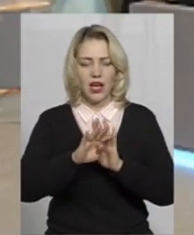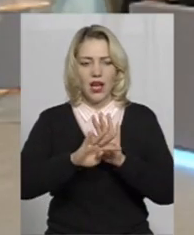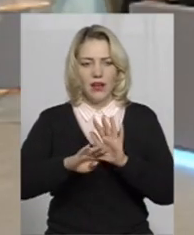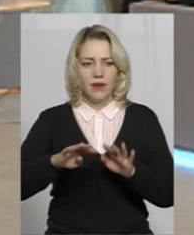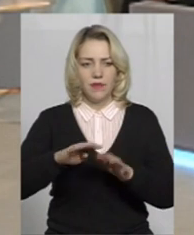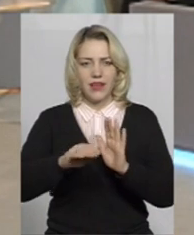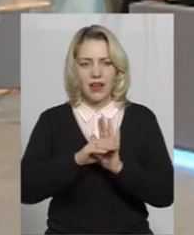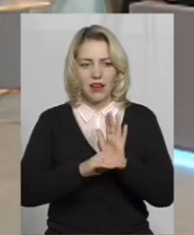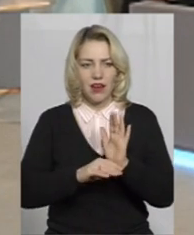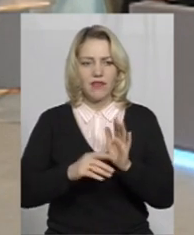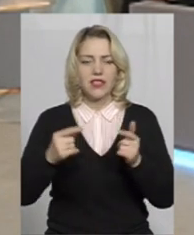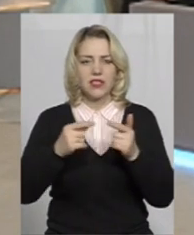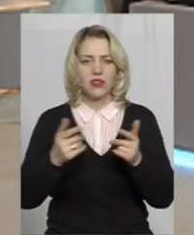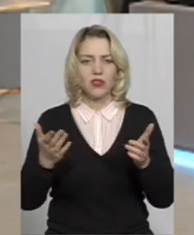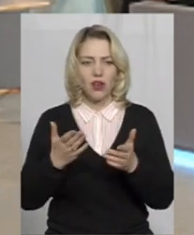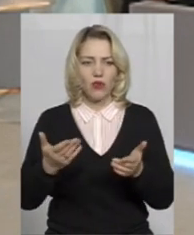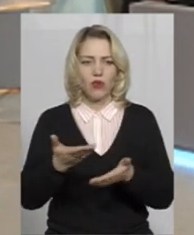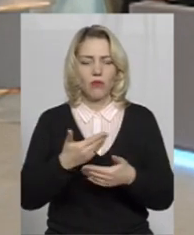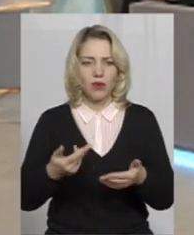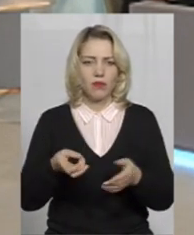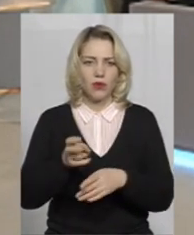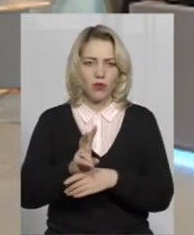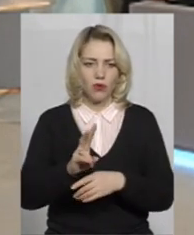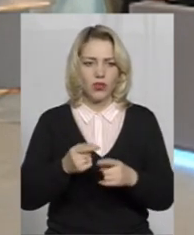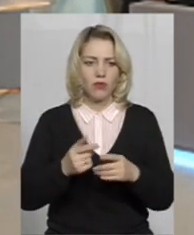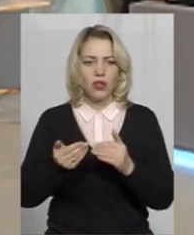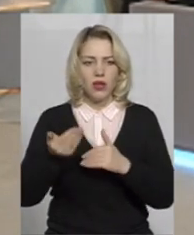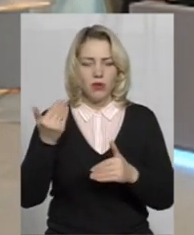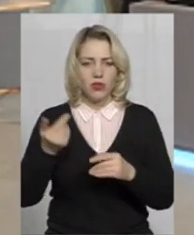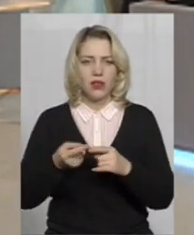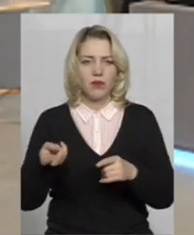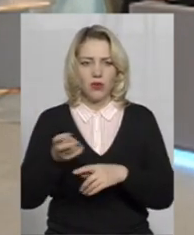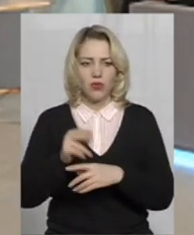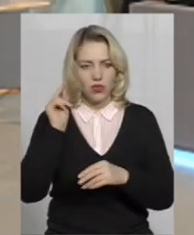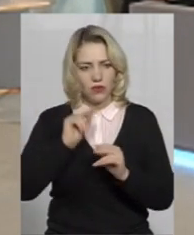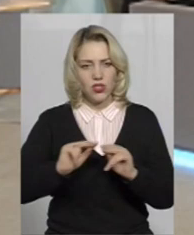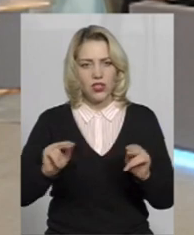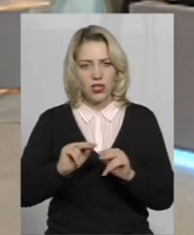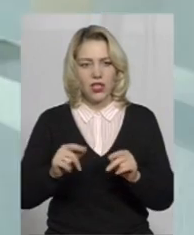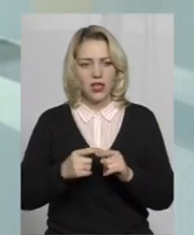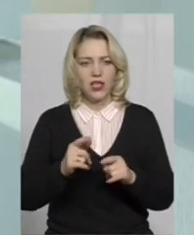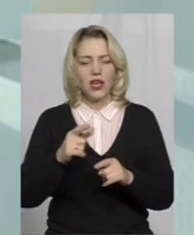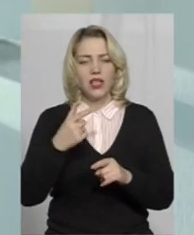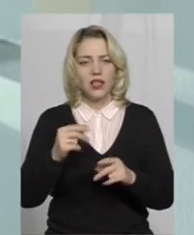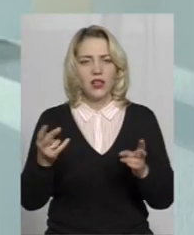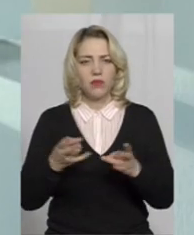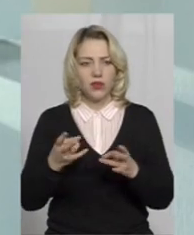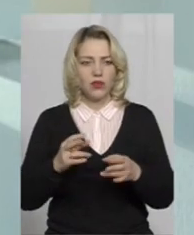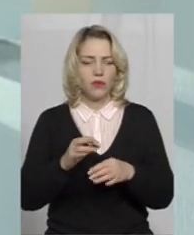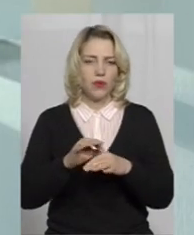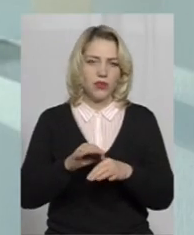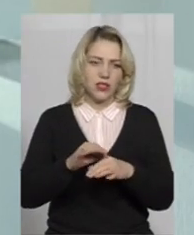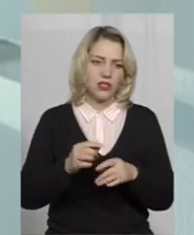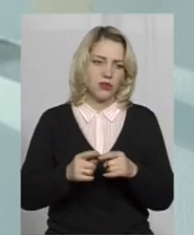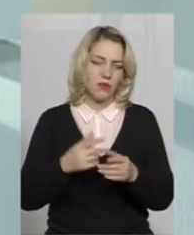згідно якого ми приходимо, напередодні нам вчителі дзвонять, кажуть, які це будуть класи, де необхідно провести бесіду. Ми вже приходимо,